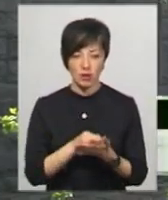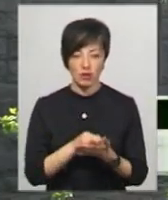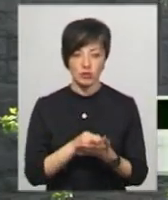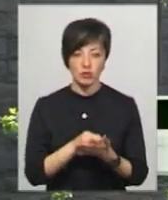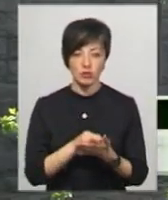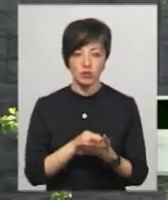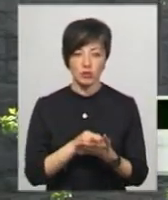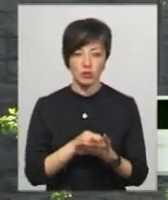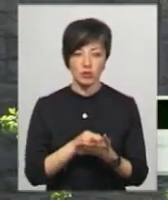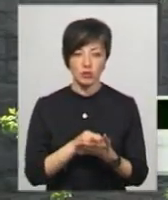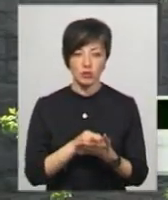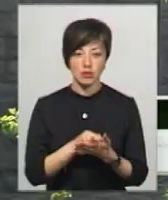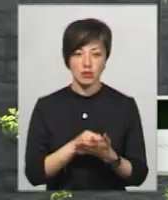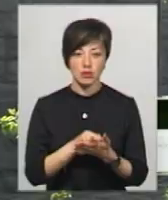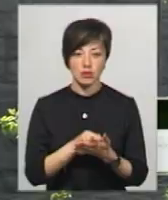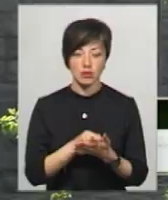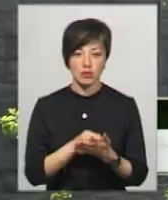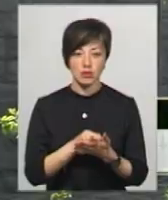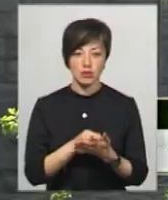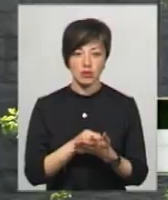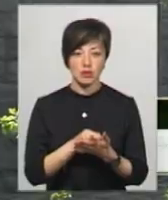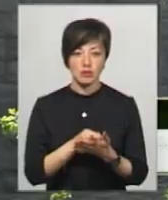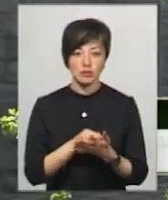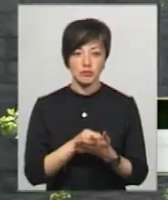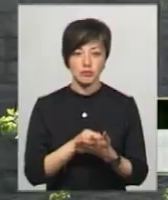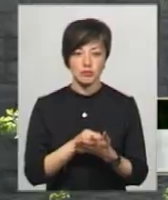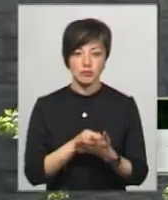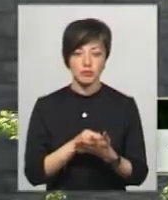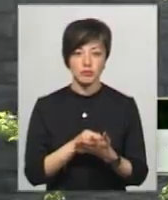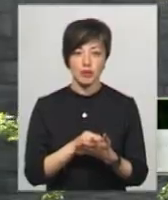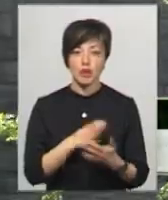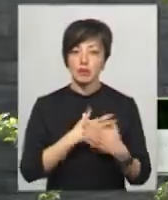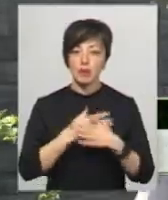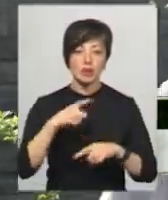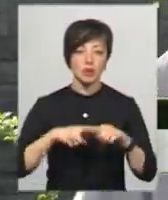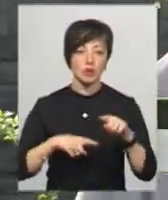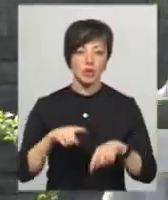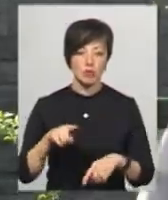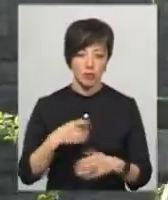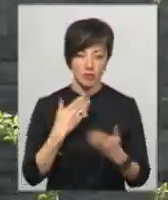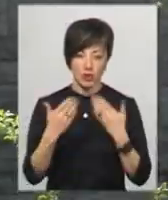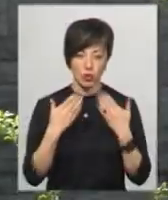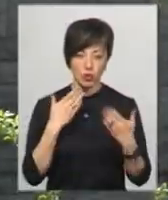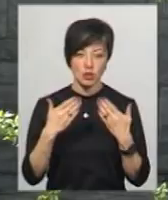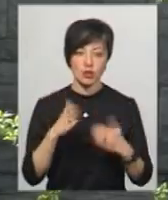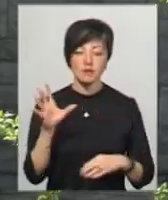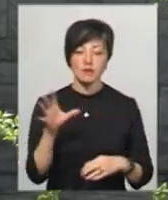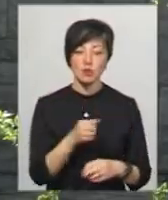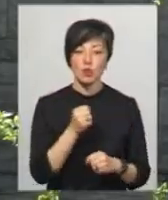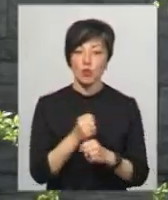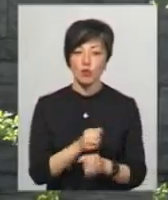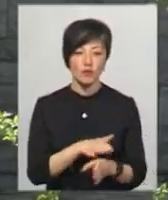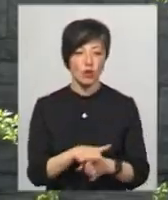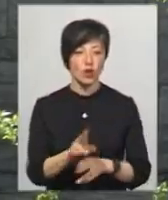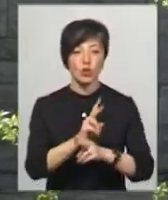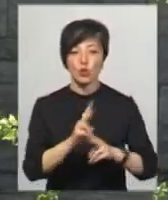з патріотизмом я відносився, що всю роботу робили,